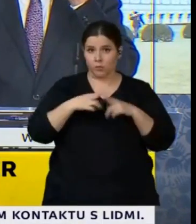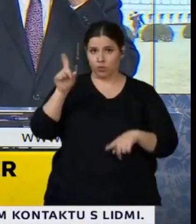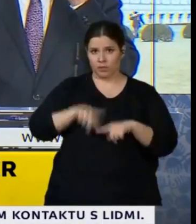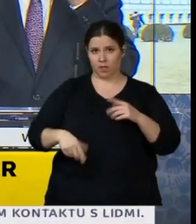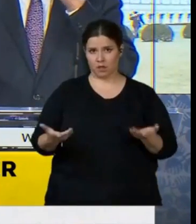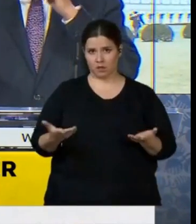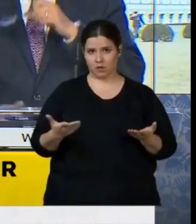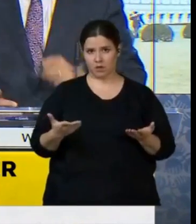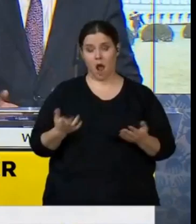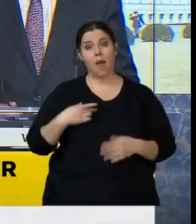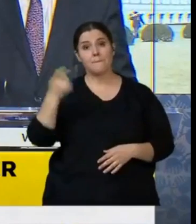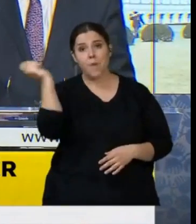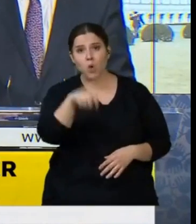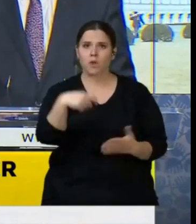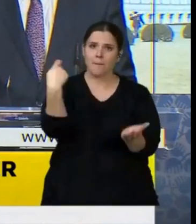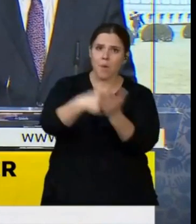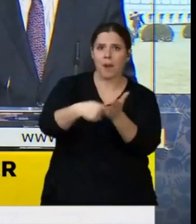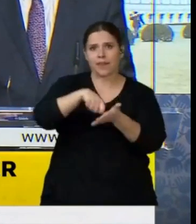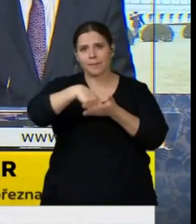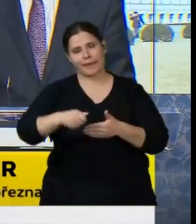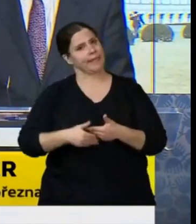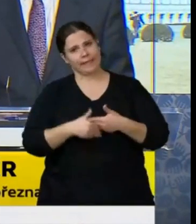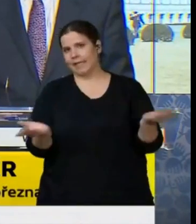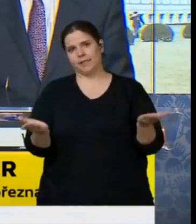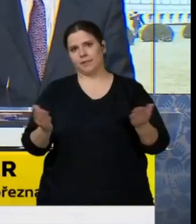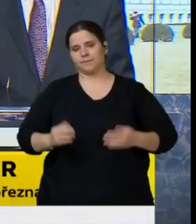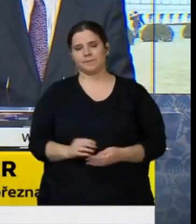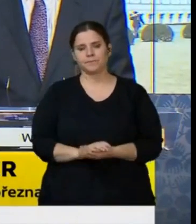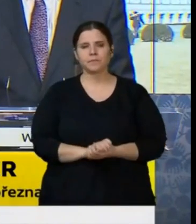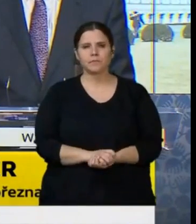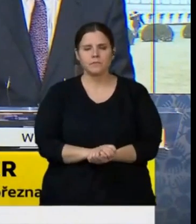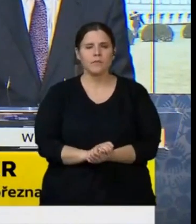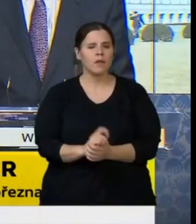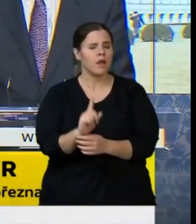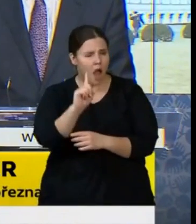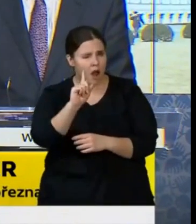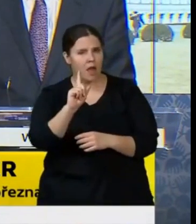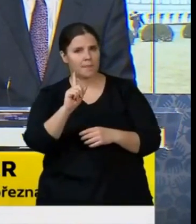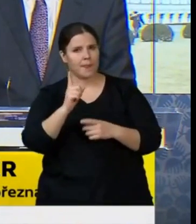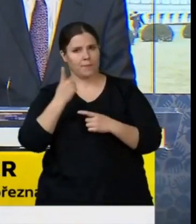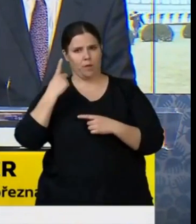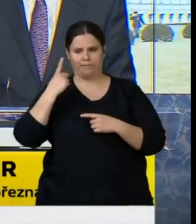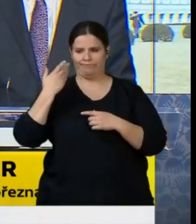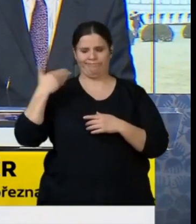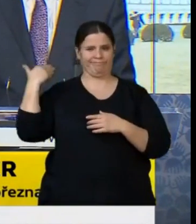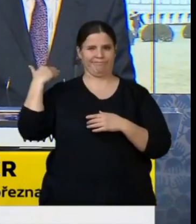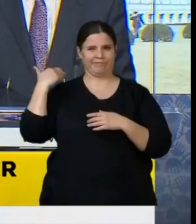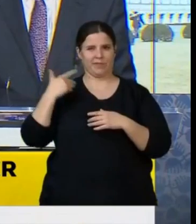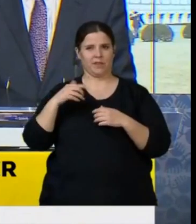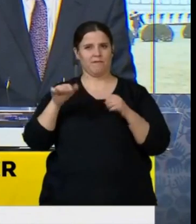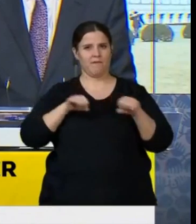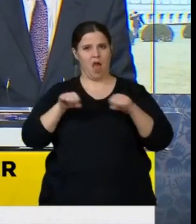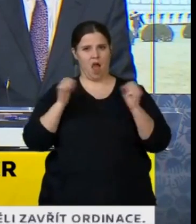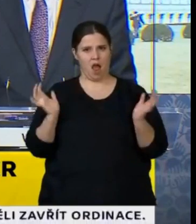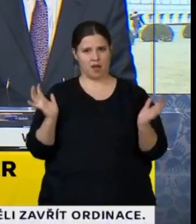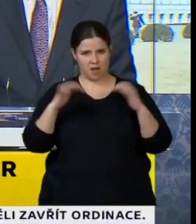co jim hrozí. Tak. Ale my jsme na minulém zasedání vlády vlastně jasně